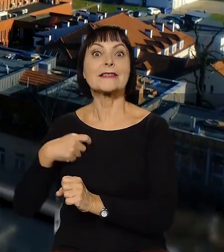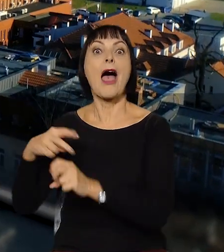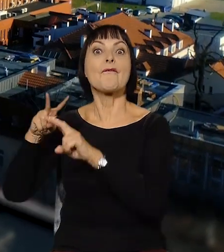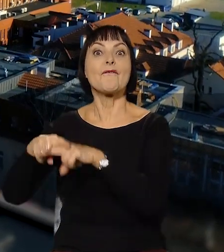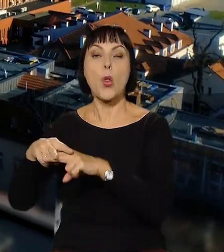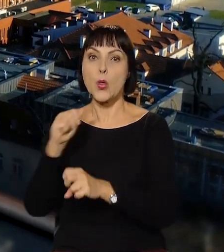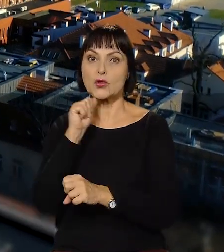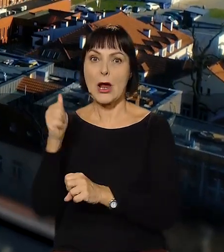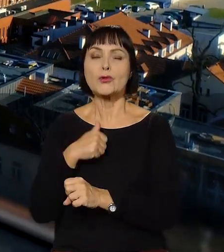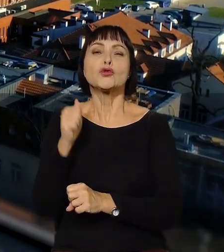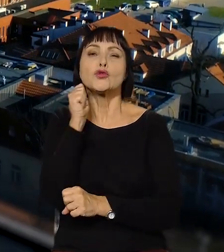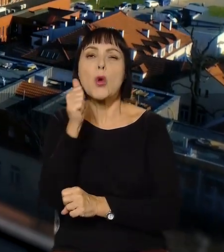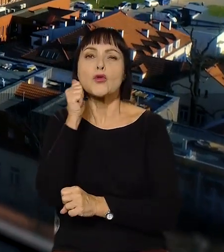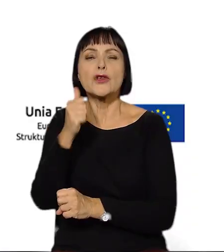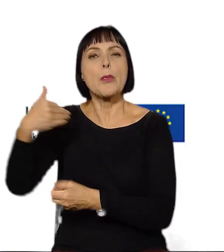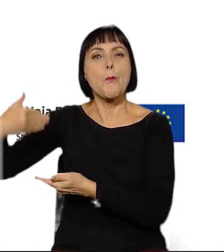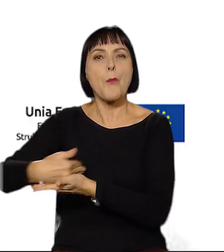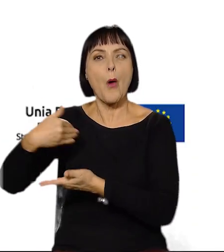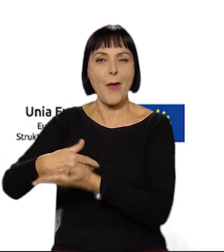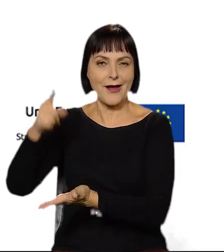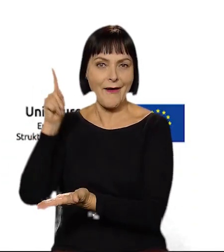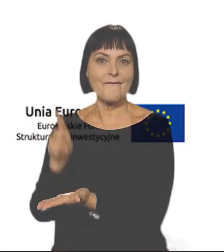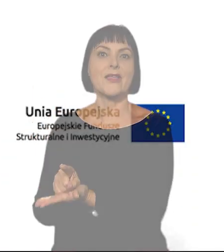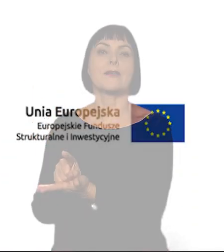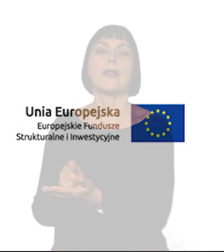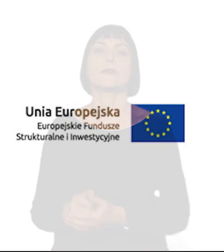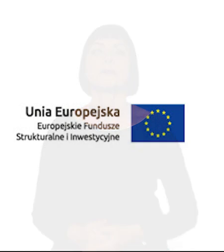europejskie codziennie pomagają nam ją wygrać.